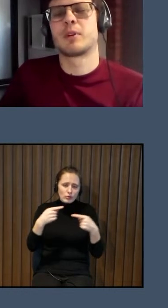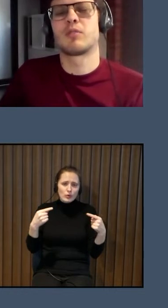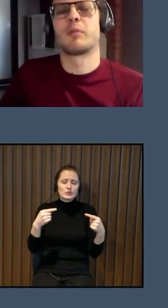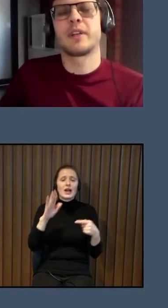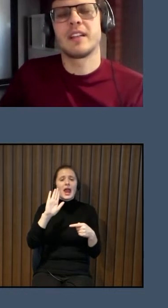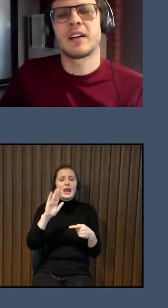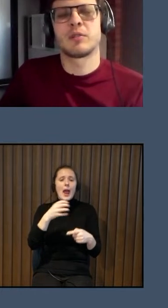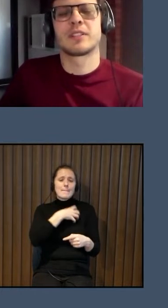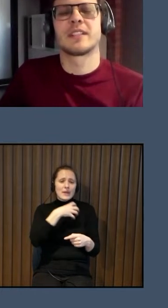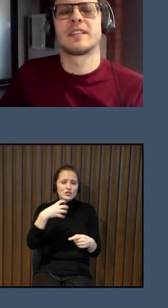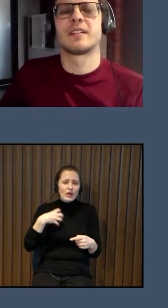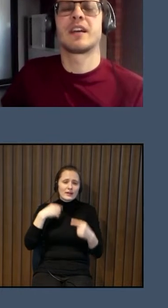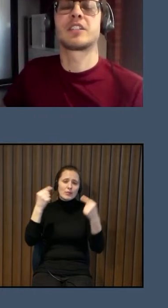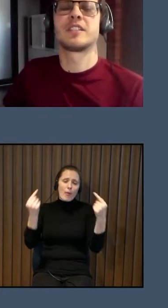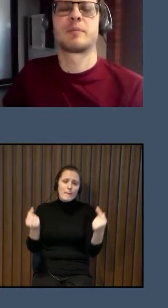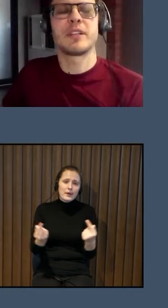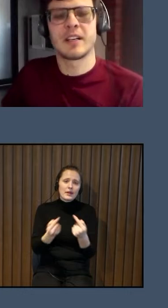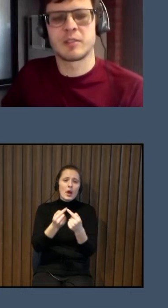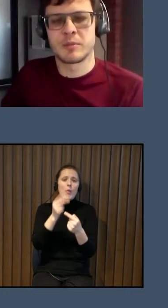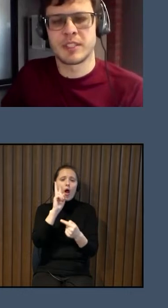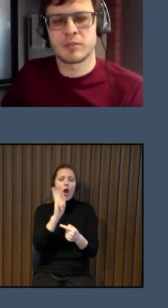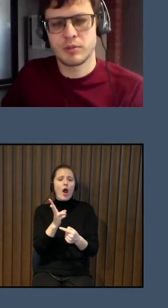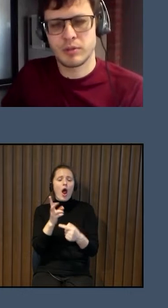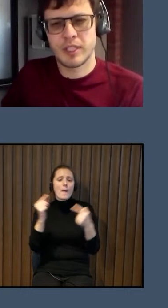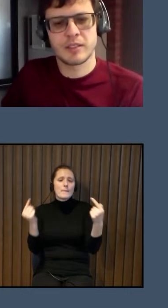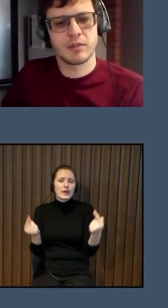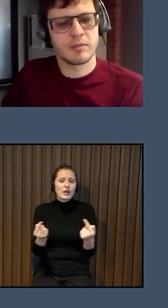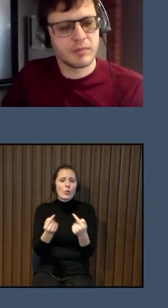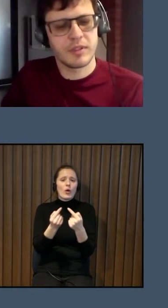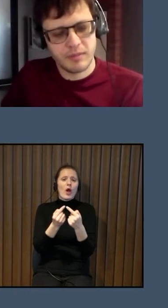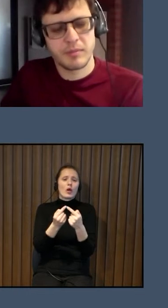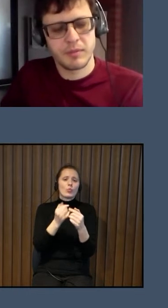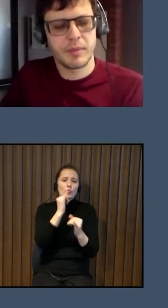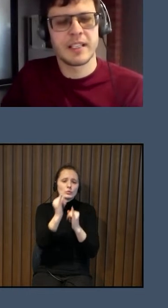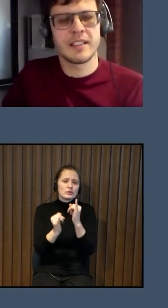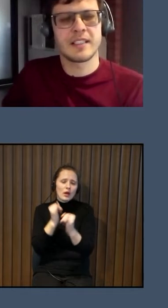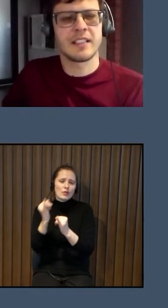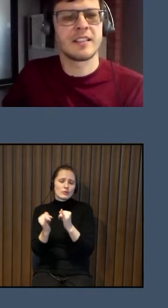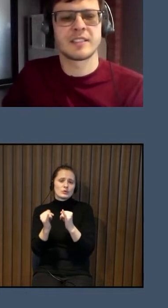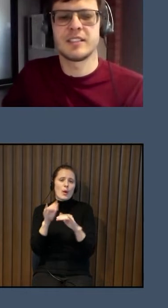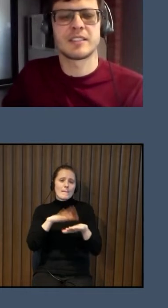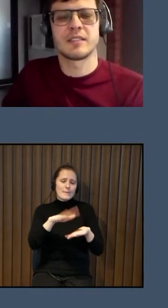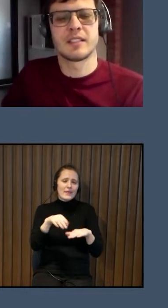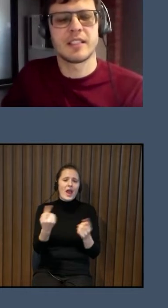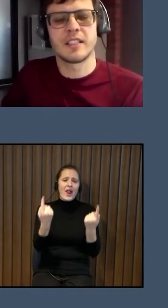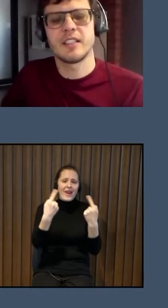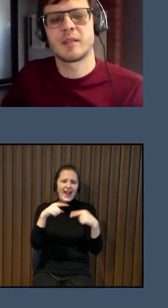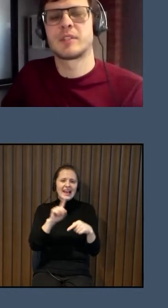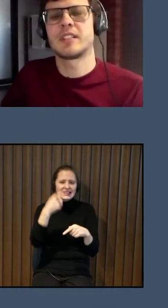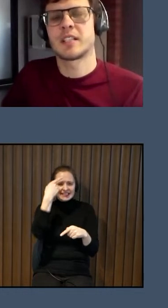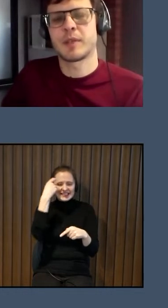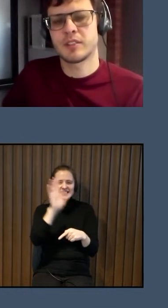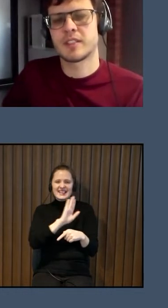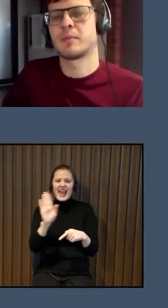pašvaldība kaut ko pielāgo, tad kā šīs te pielāgojums tiek uzturēt, jo pēdējā laikā ienāk ziņas, ka ne tikai